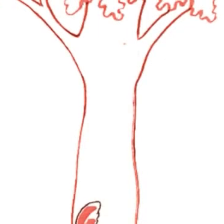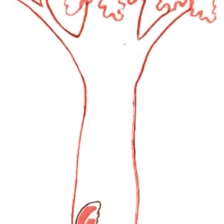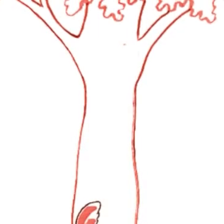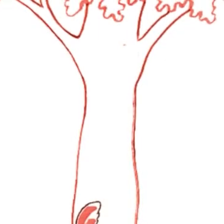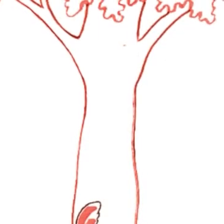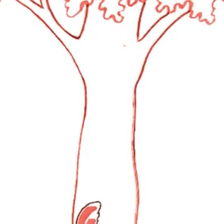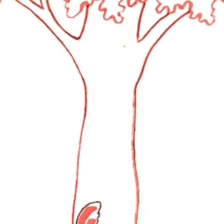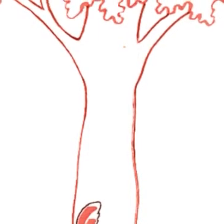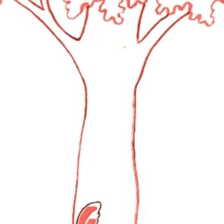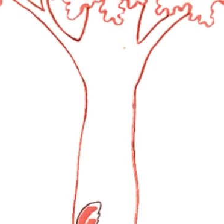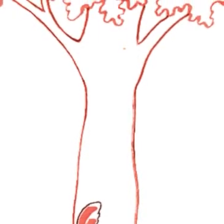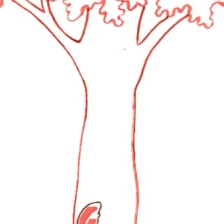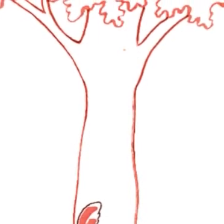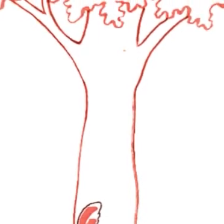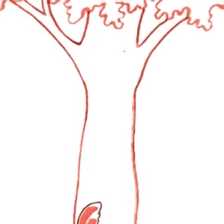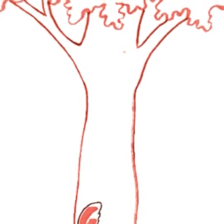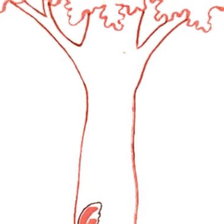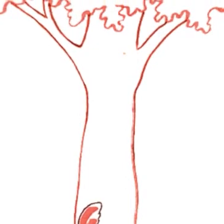Musique